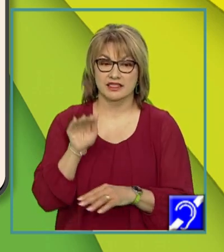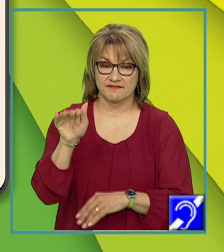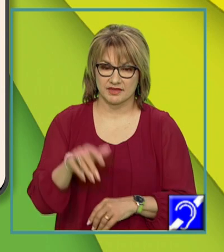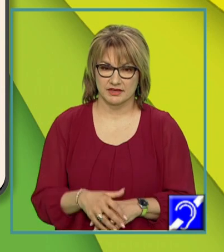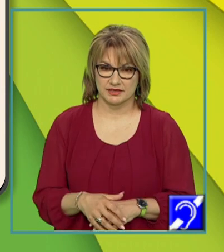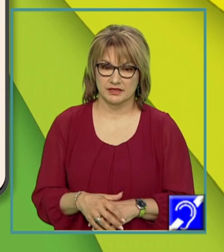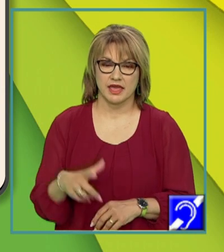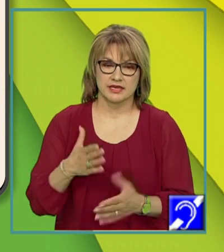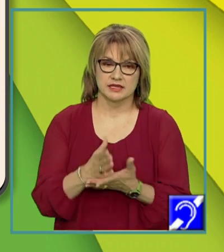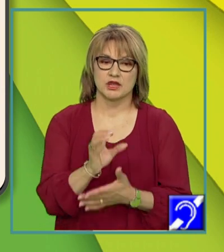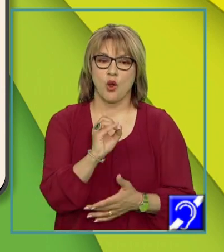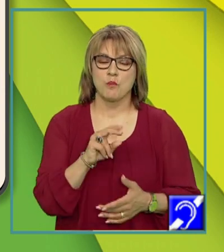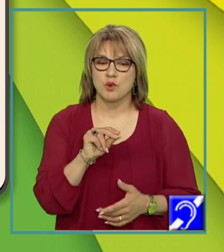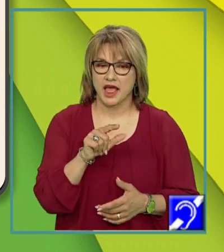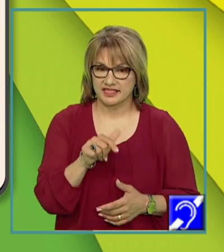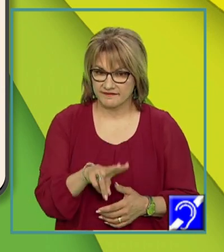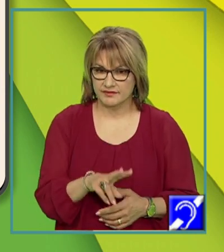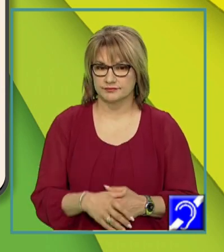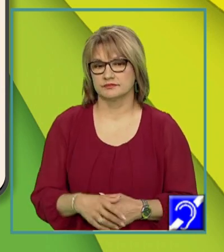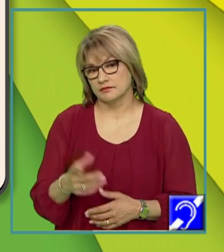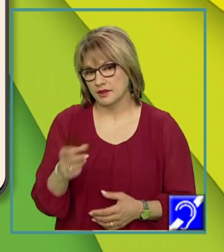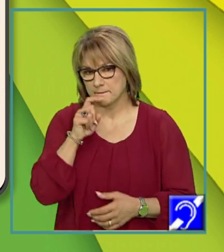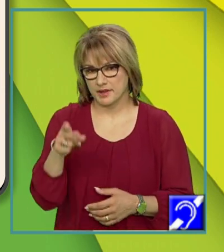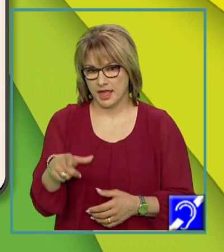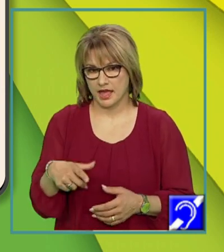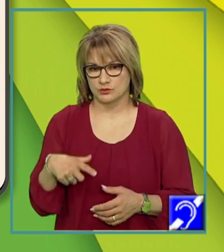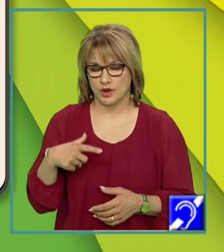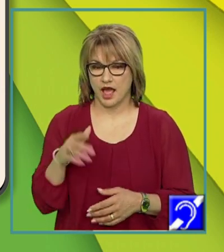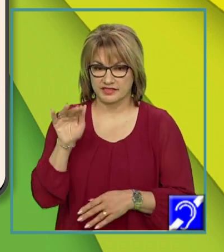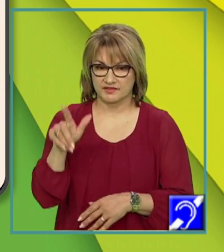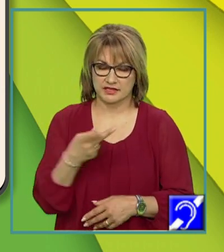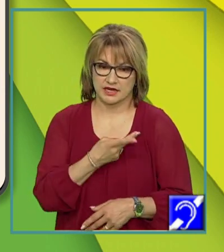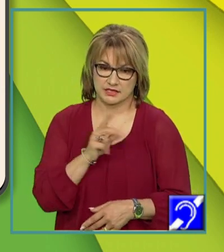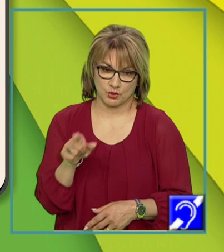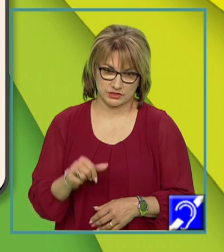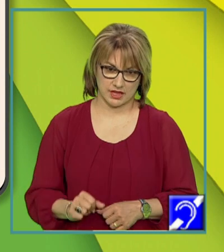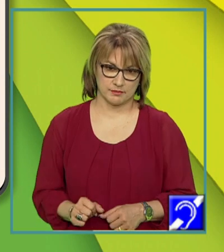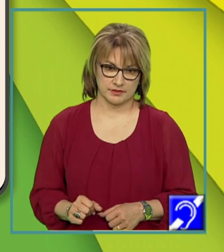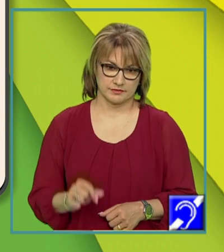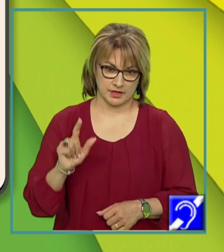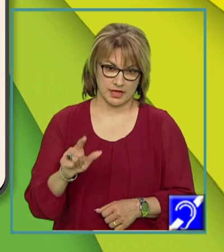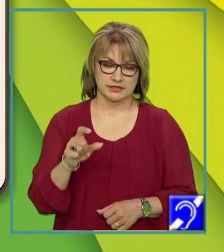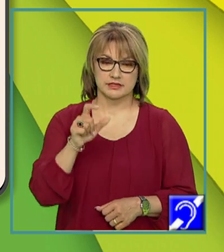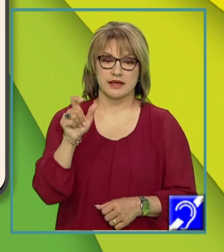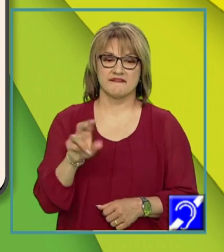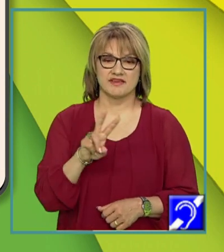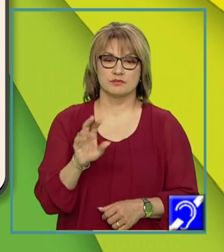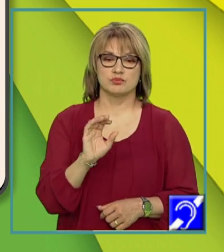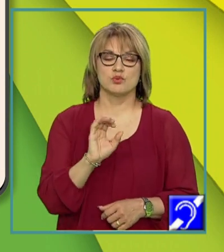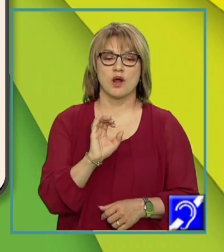copulativ. Băiatul a deveni responsabil, observăm. Verbul a deveni este copulativ,